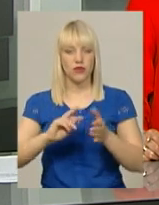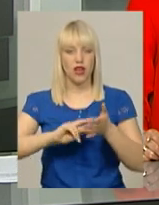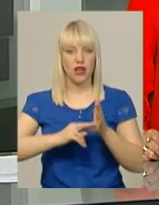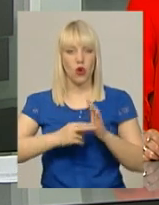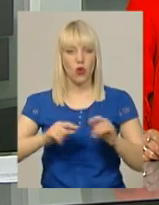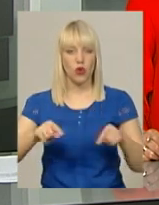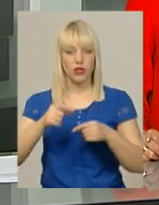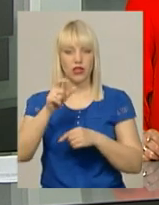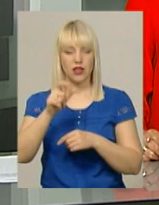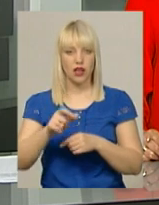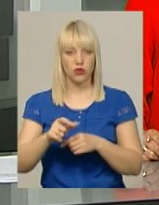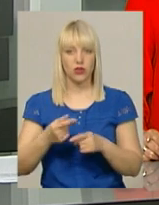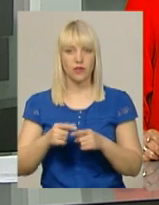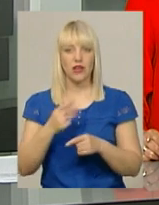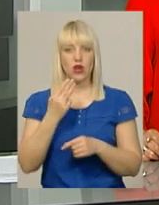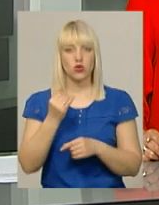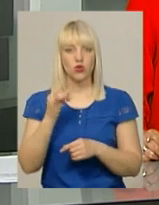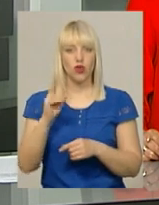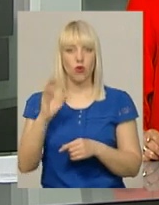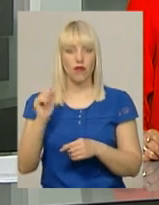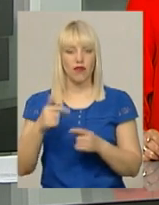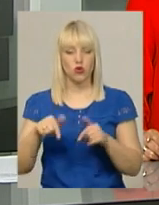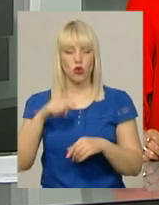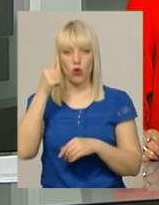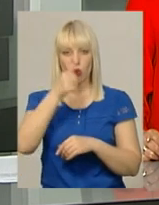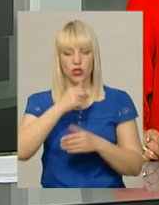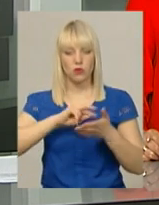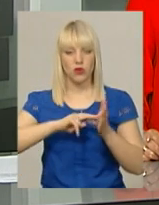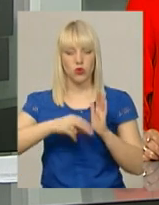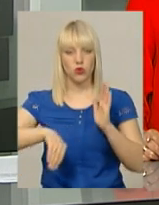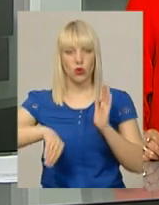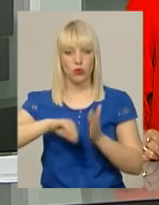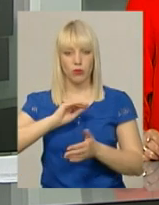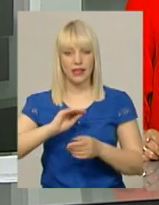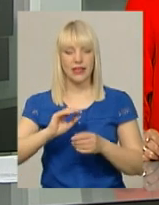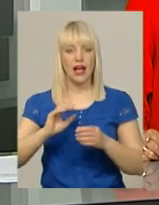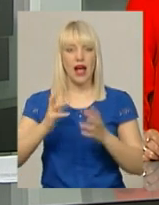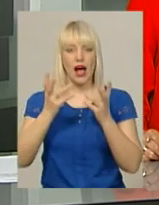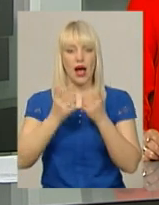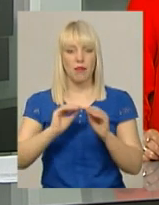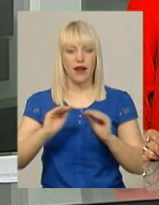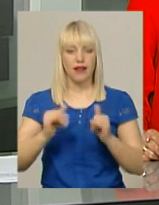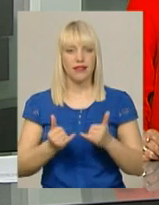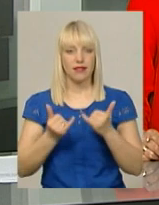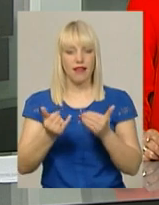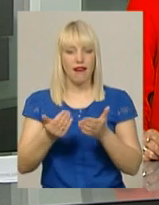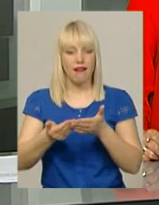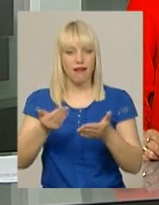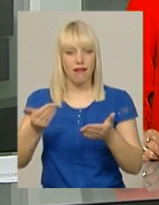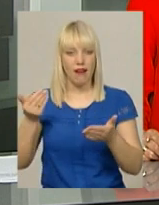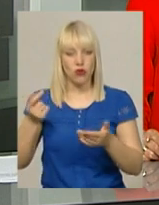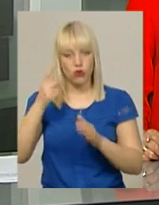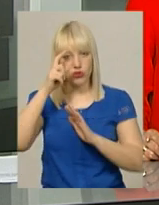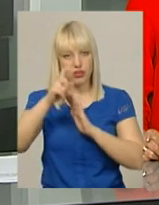Наталія Шмурькова. Цьогоріч для обласної дитячої лікарні планують закупити апарат для ранньої діагностики слуху. Його вартість – 250